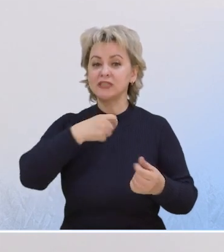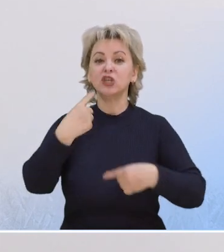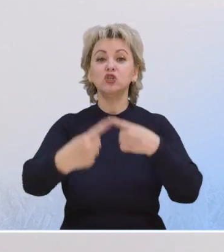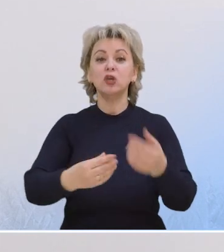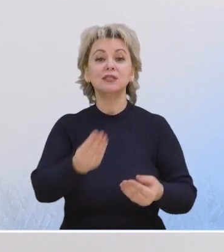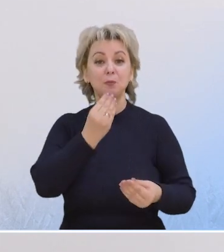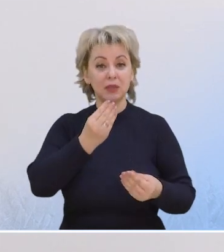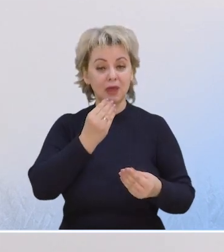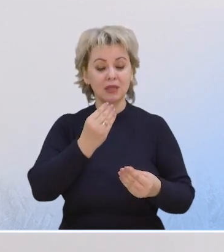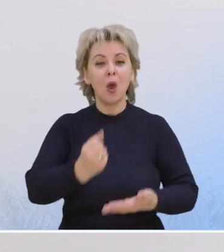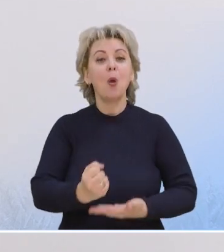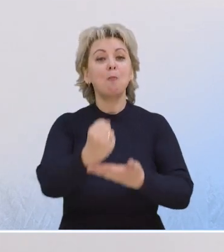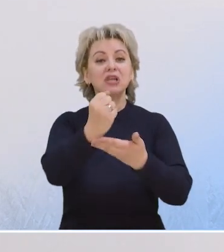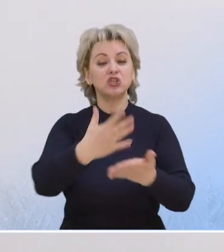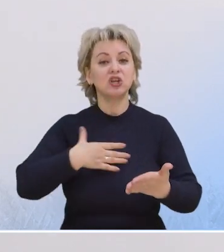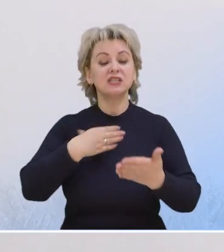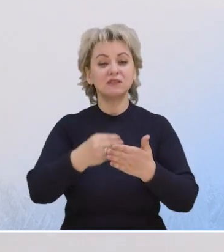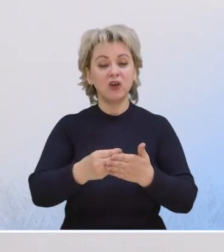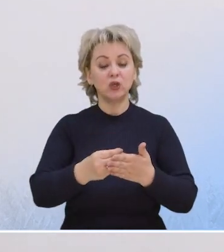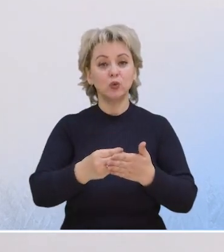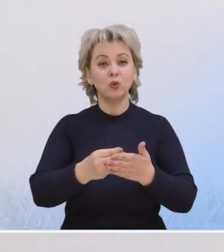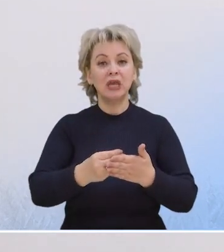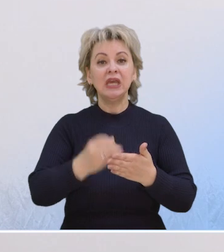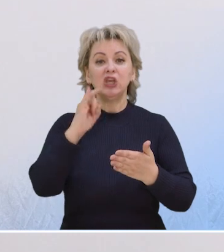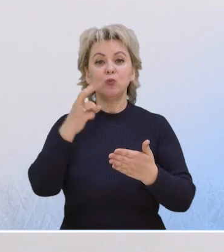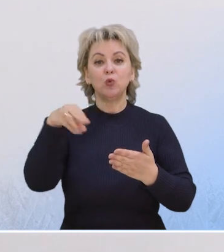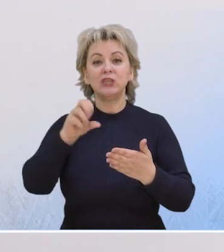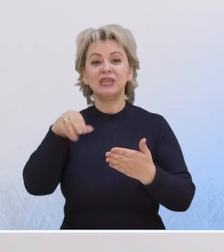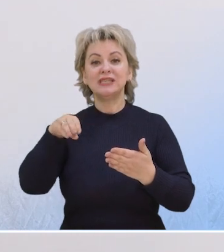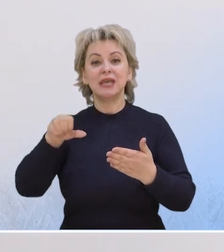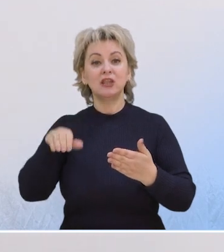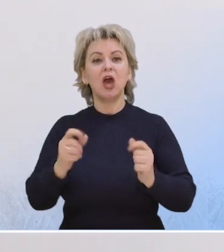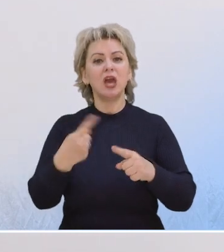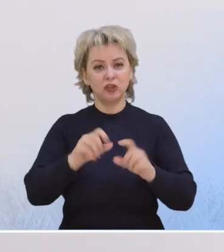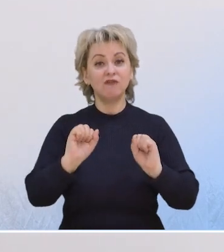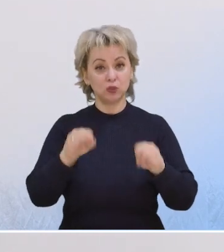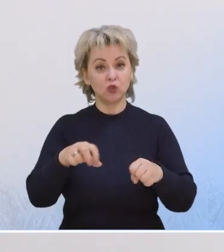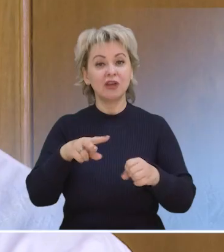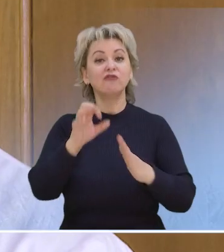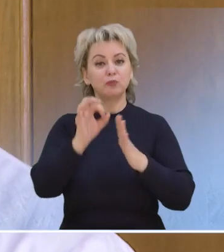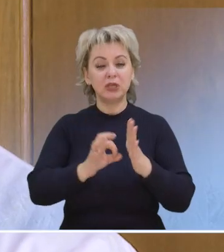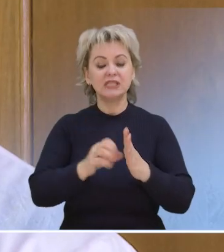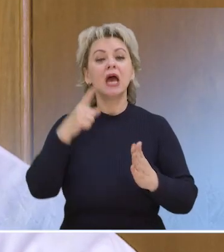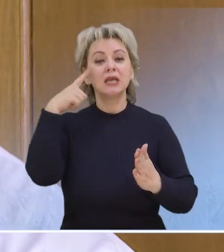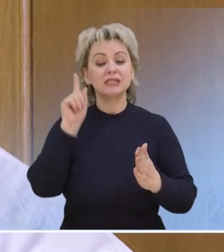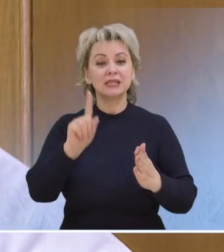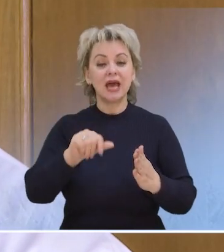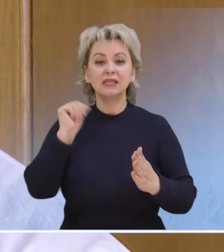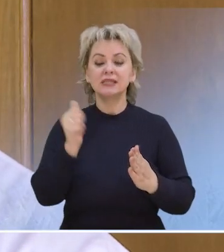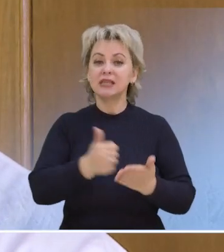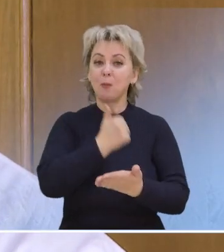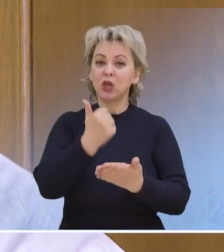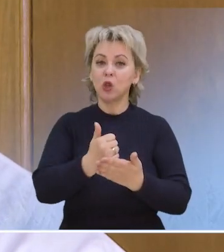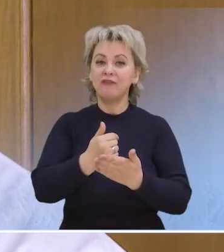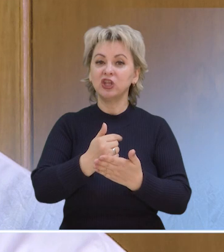путём питания поддержать свою иммунную систему? Это возможно в принципе? Вы знаете, один